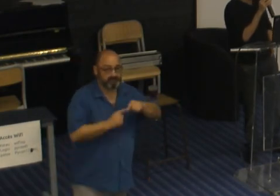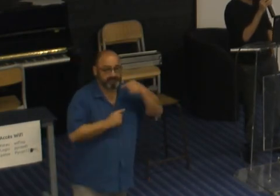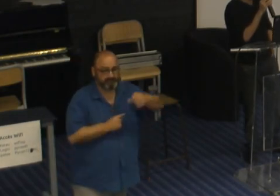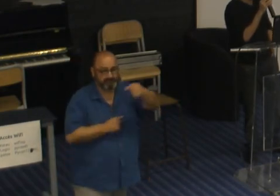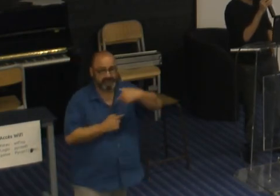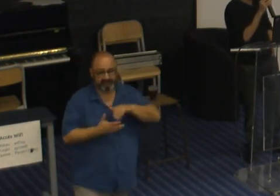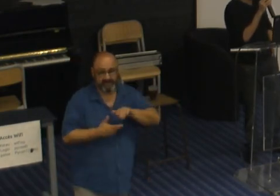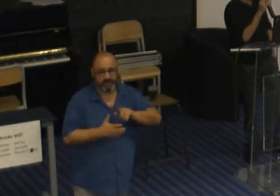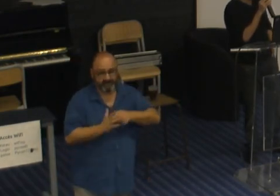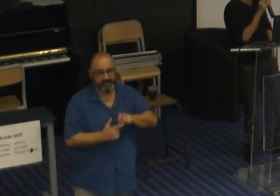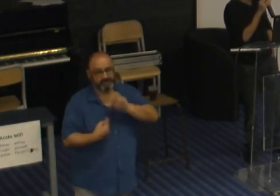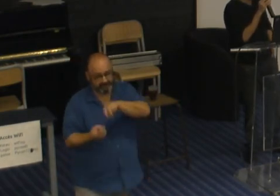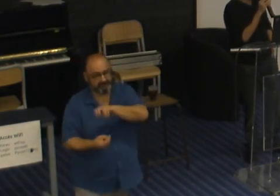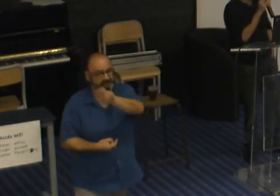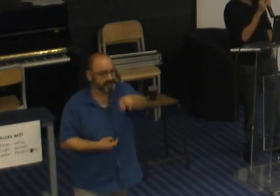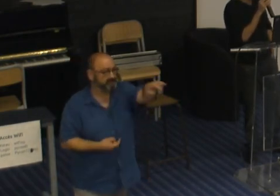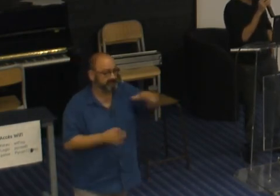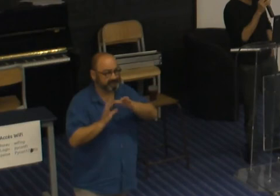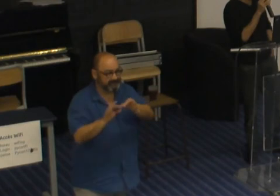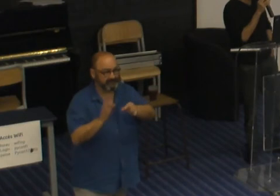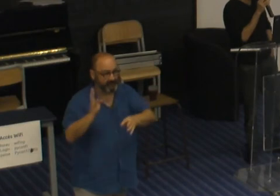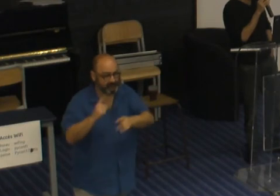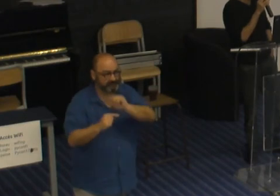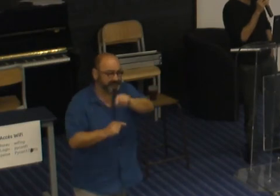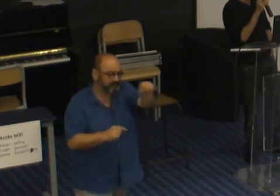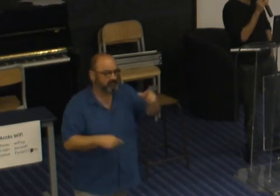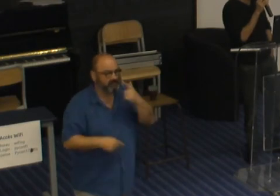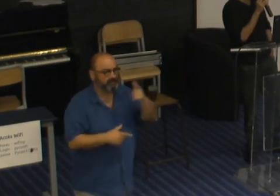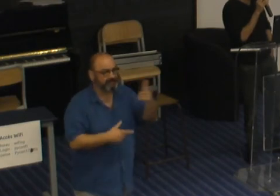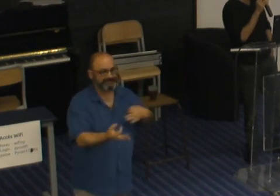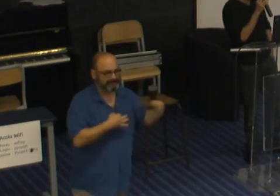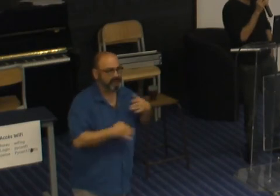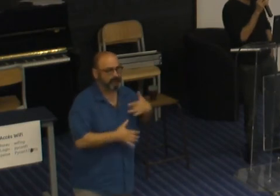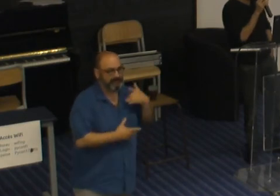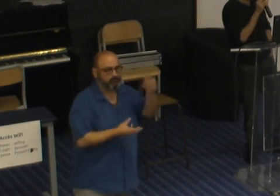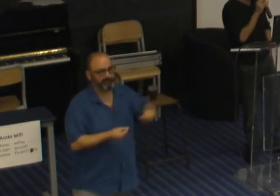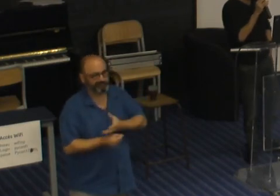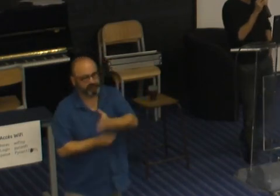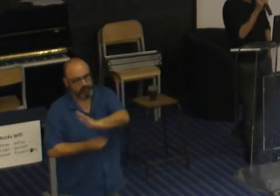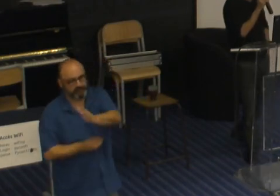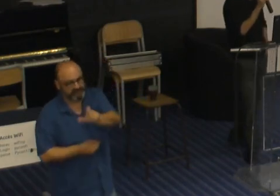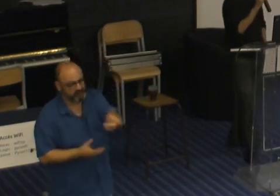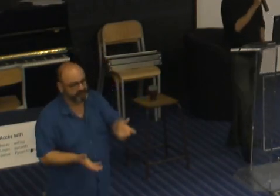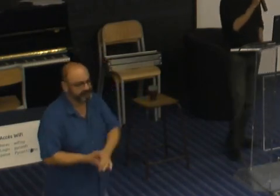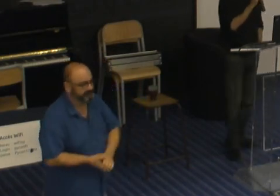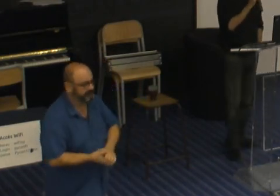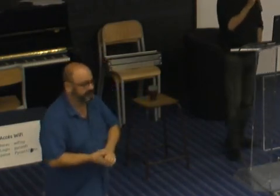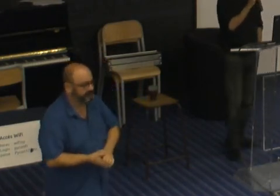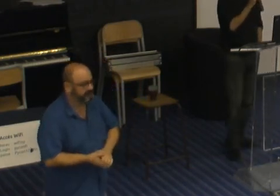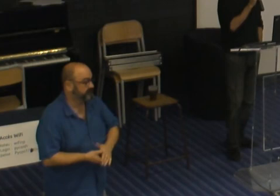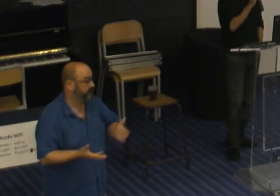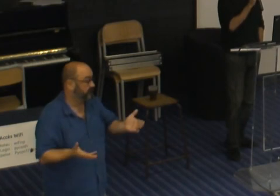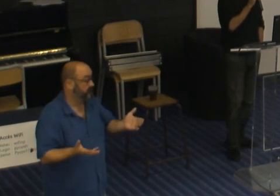endroits donc c'est des choses c'est des retours qui me seront très utiles et qui seront peut-être utiles à d'autres personnes et puis